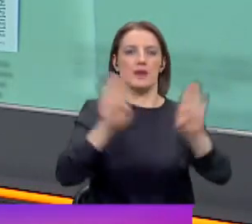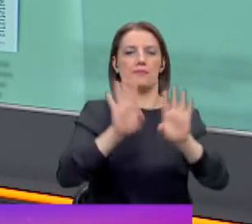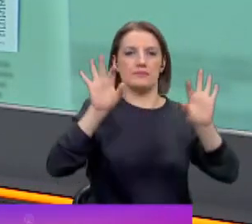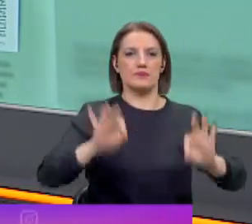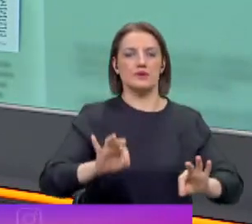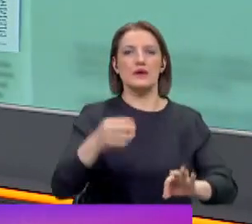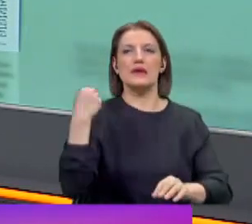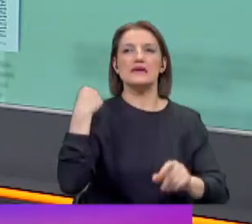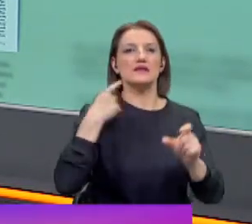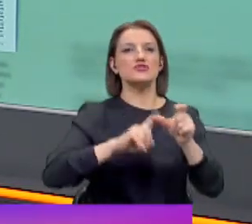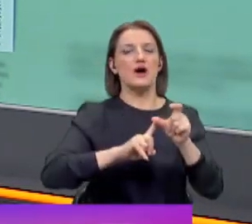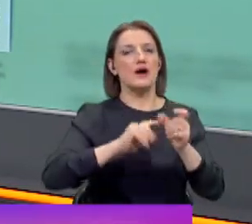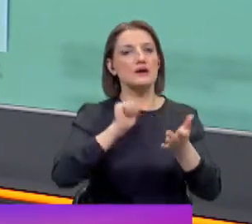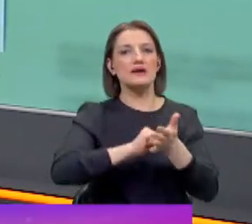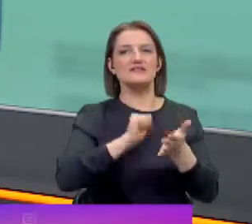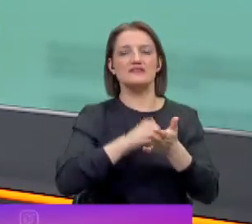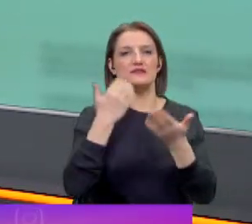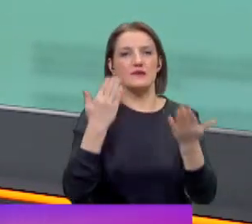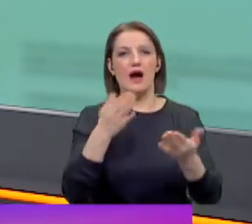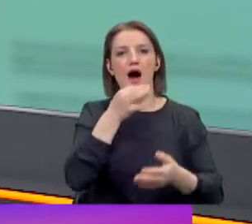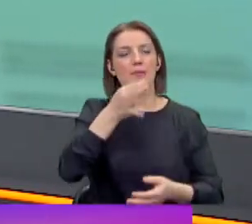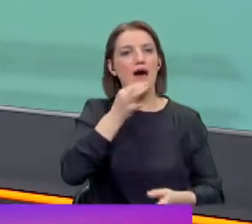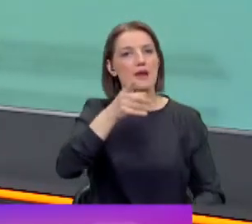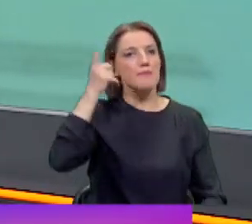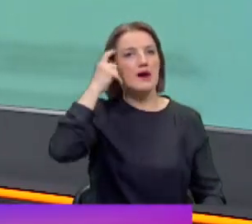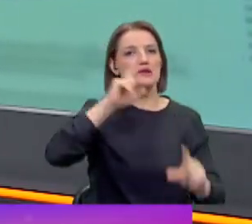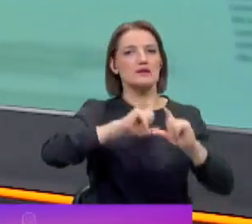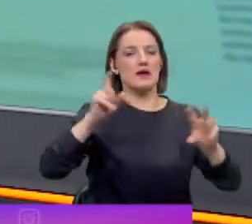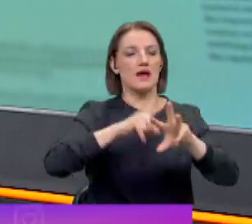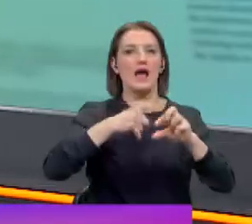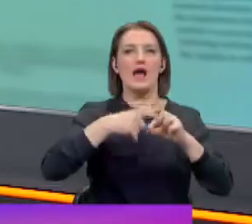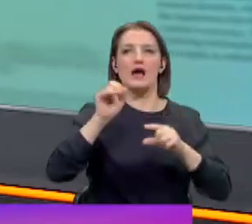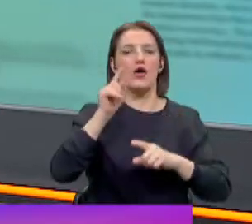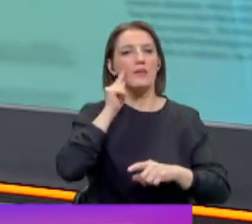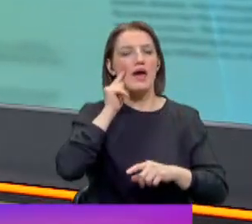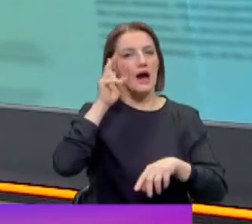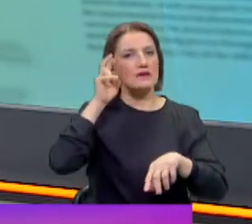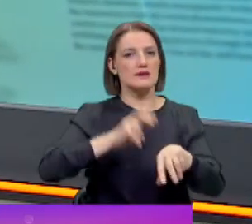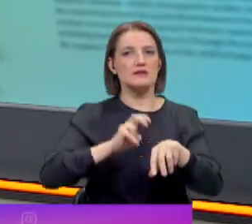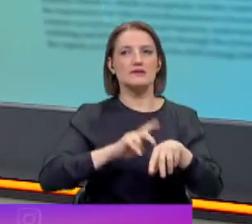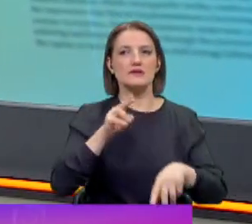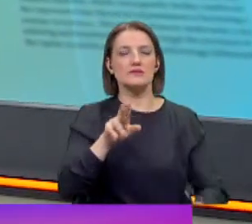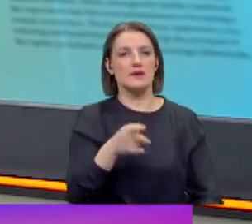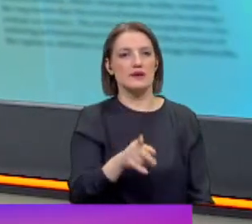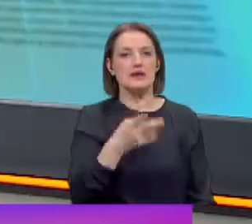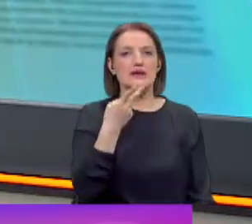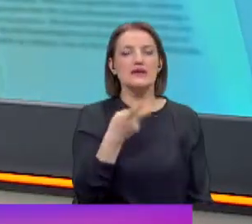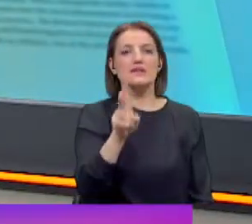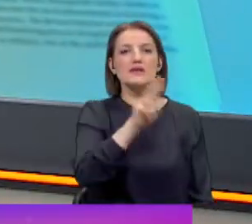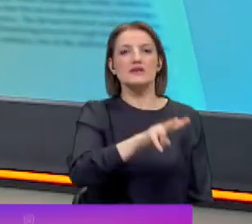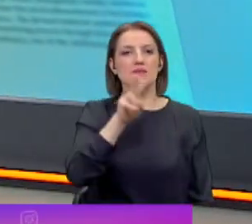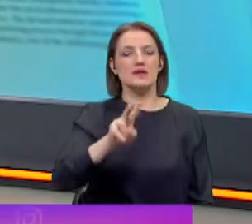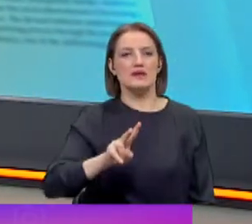Yeni Çağ gazetesinde İrfan hemen bir dönelim. Deniliyor ki haberin başlığında Erol Bey'in de hatırlattığı gibi 2022 iflas yılı